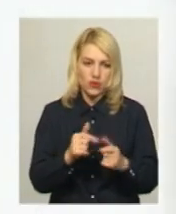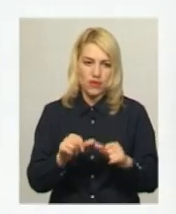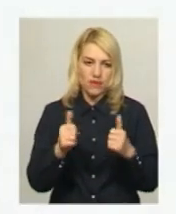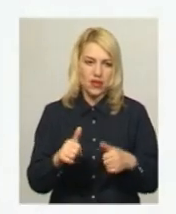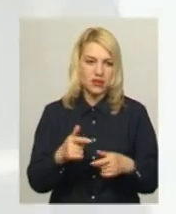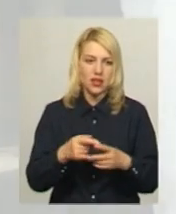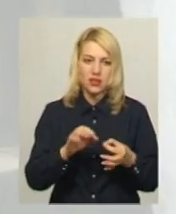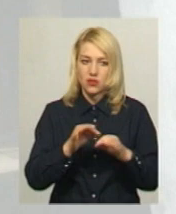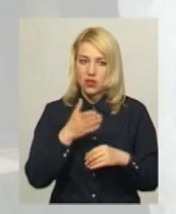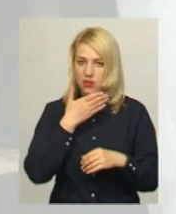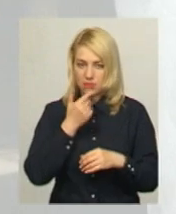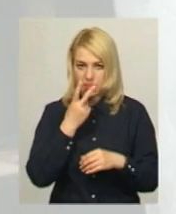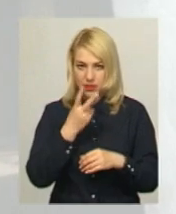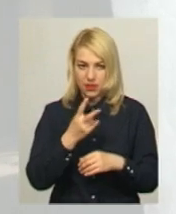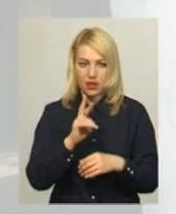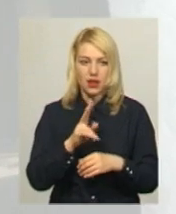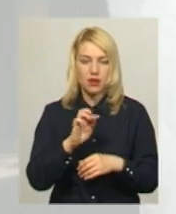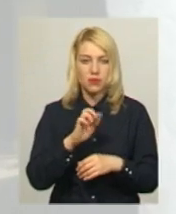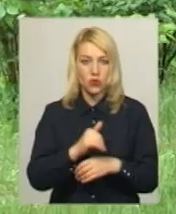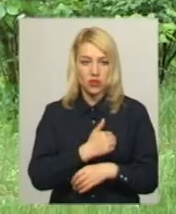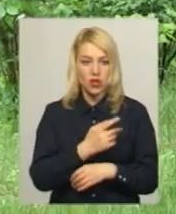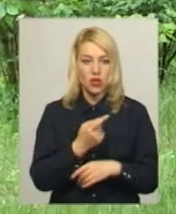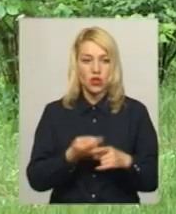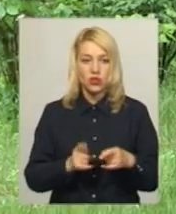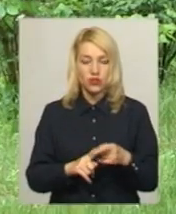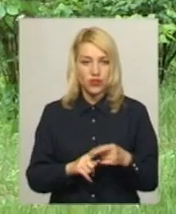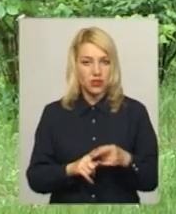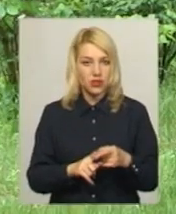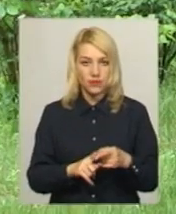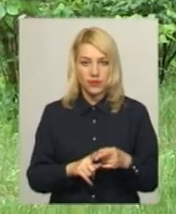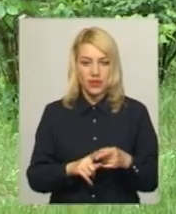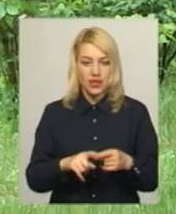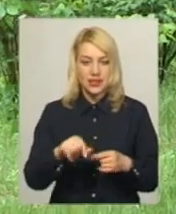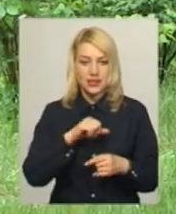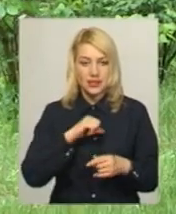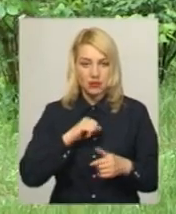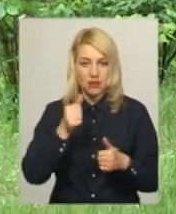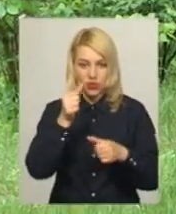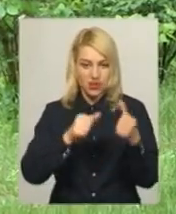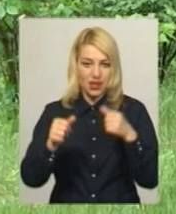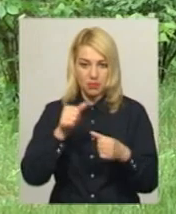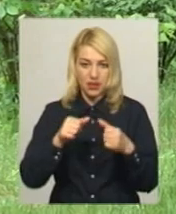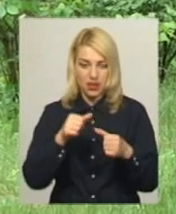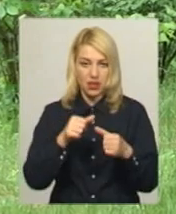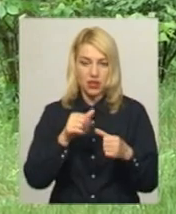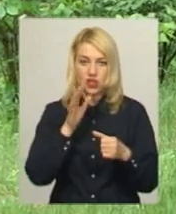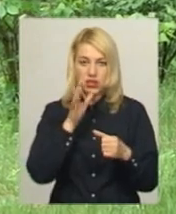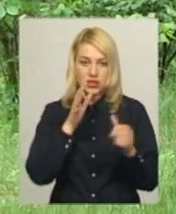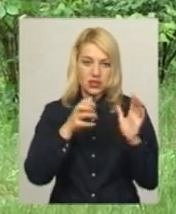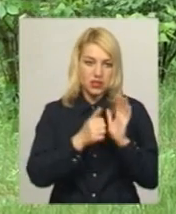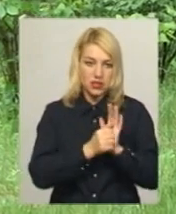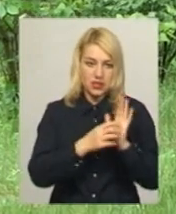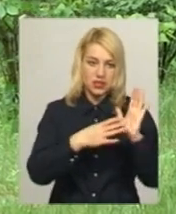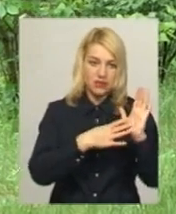він не такий складний, як би хотілося, але він мене, сама ліцова ліпнина, зайняла рівно з 9